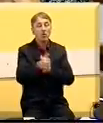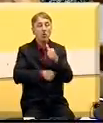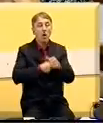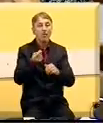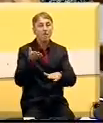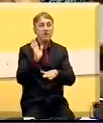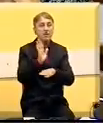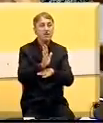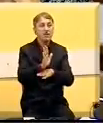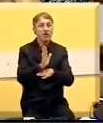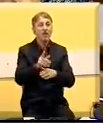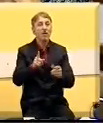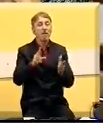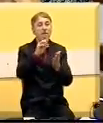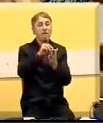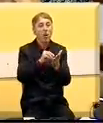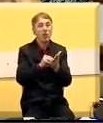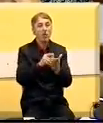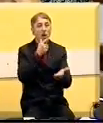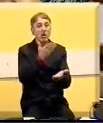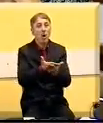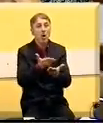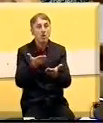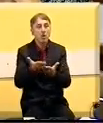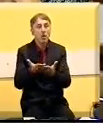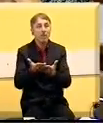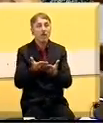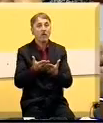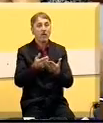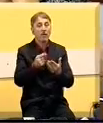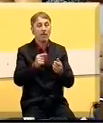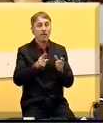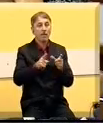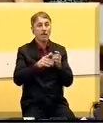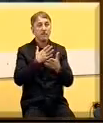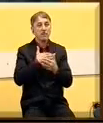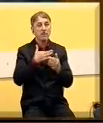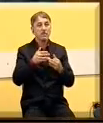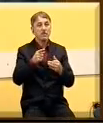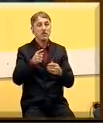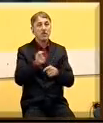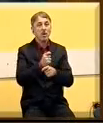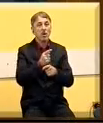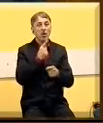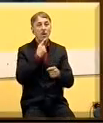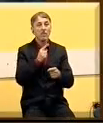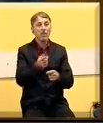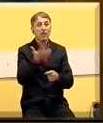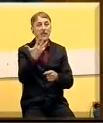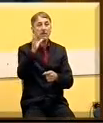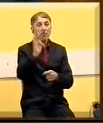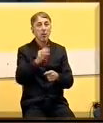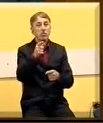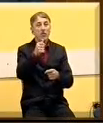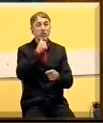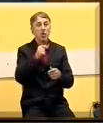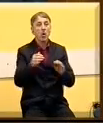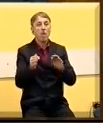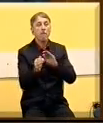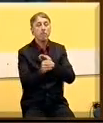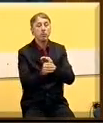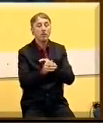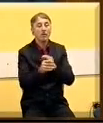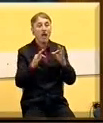iznositi negde oko 68 miliona u potpunosti opredeli za rad fonda, dakle da se ne uplati 50% tih srestava u budžeta